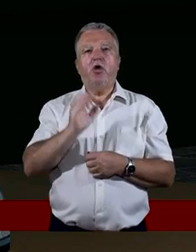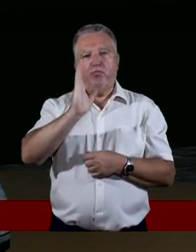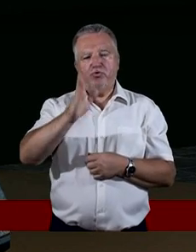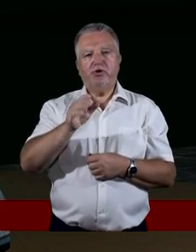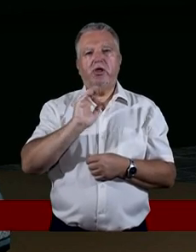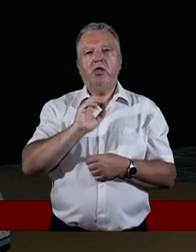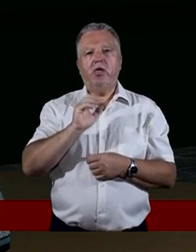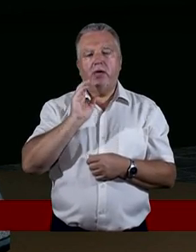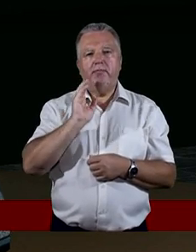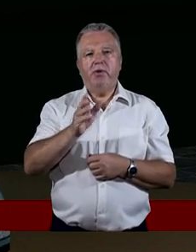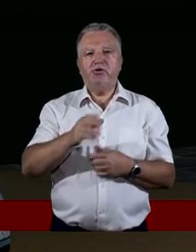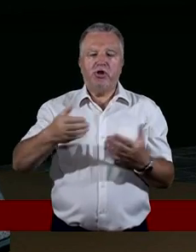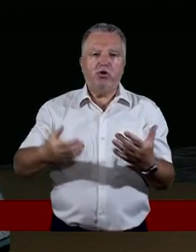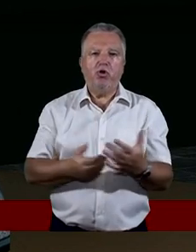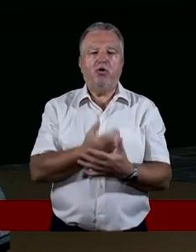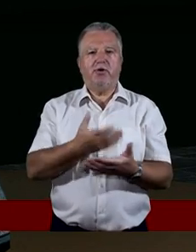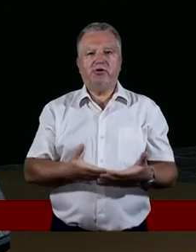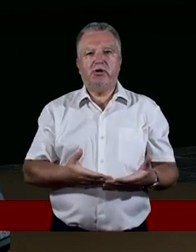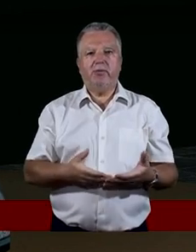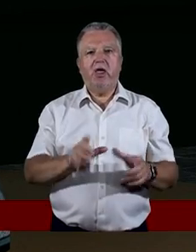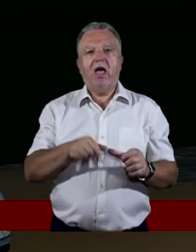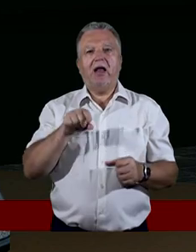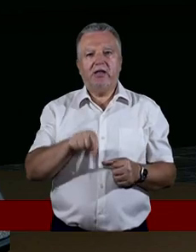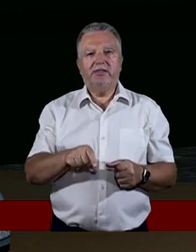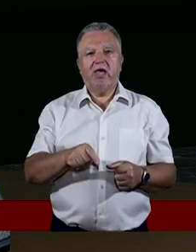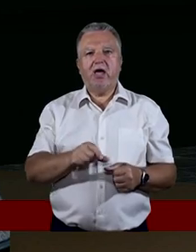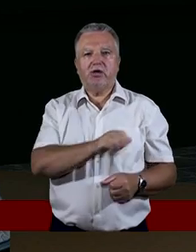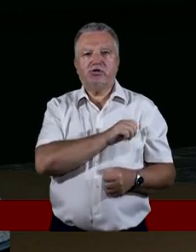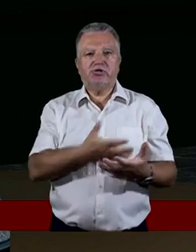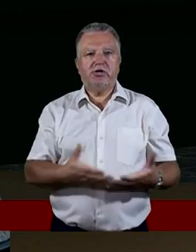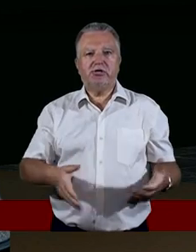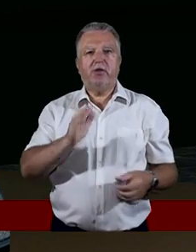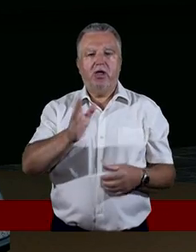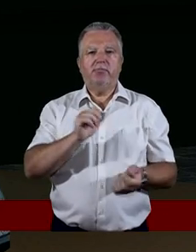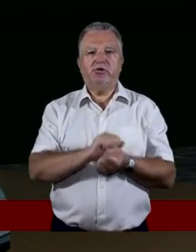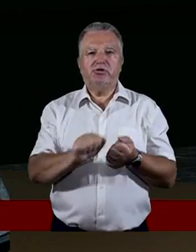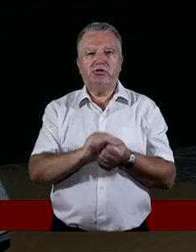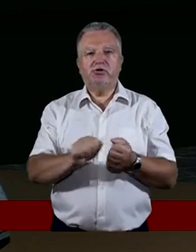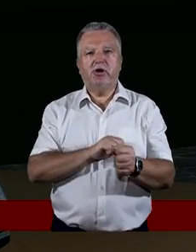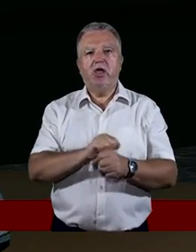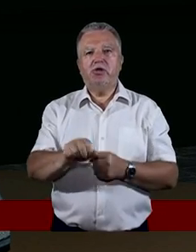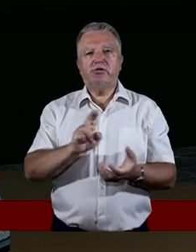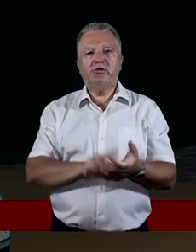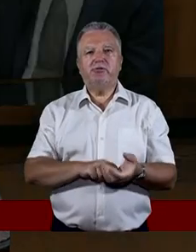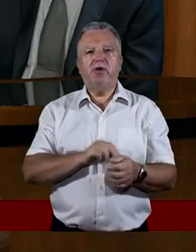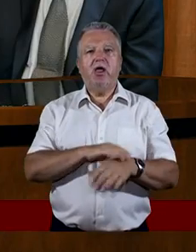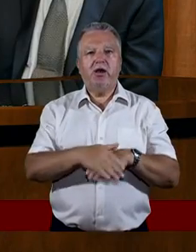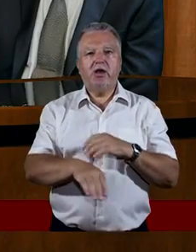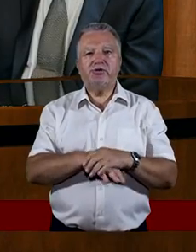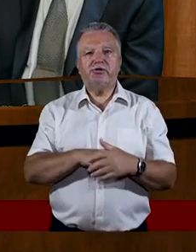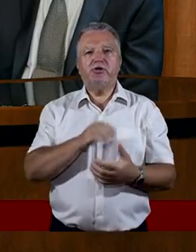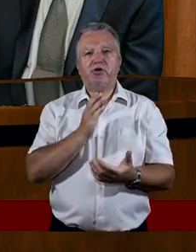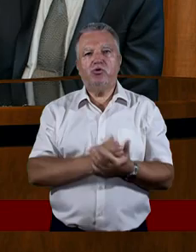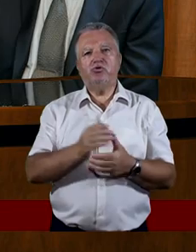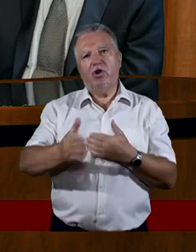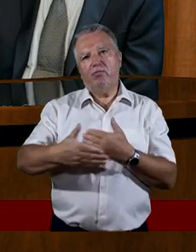ziemia. Ale ta grzeszna ziemia i grzech na ziemi zostanie zniszczony. I jesteśmy na całe szczęście już pod